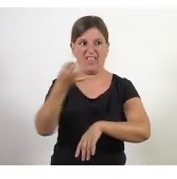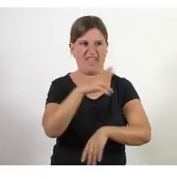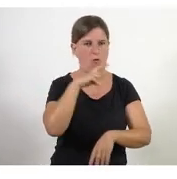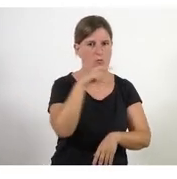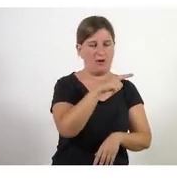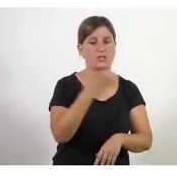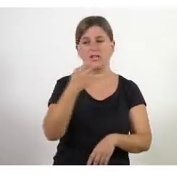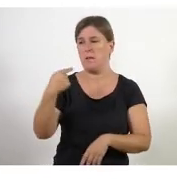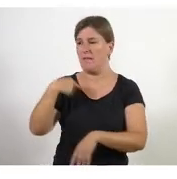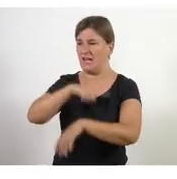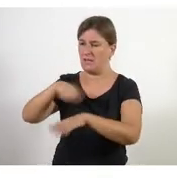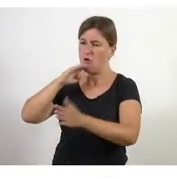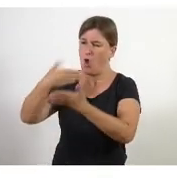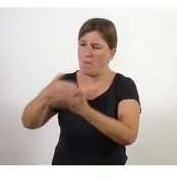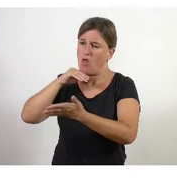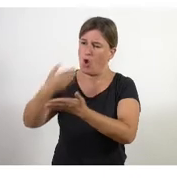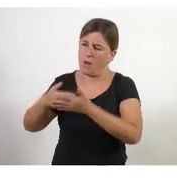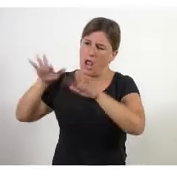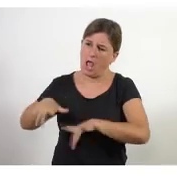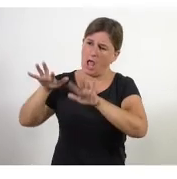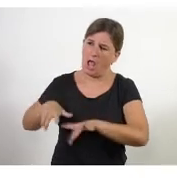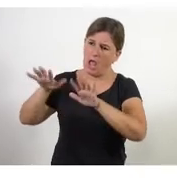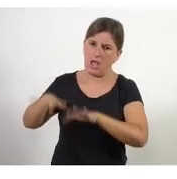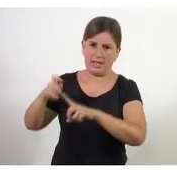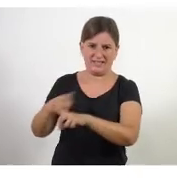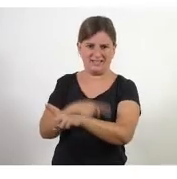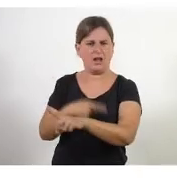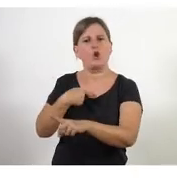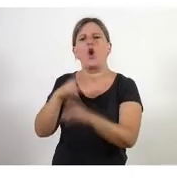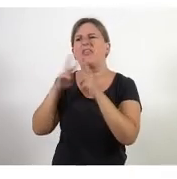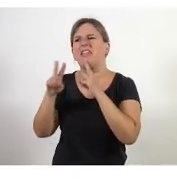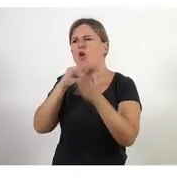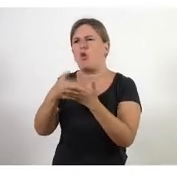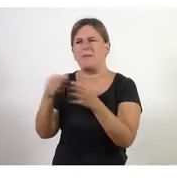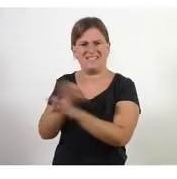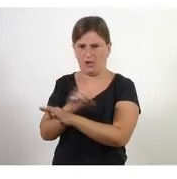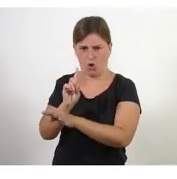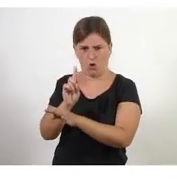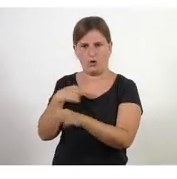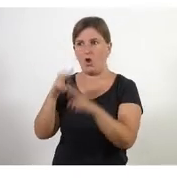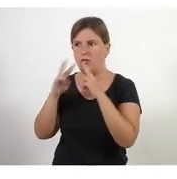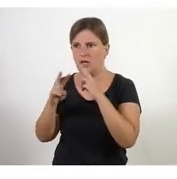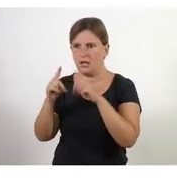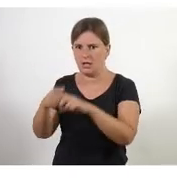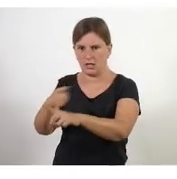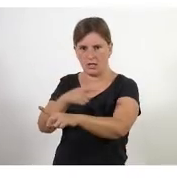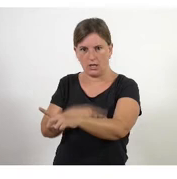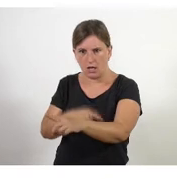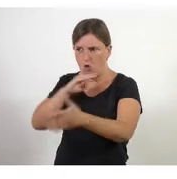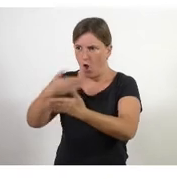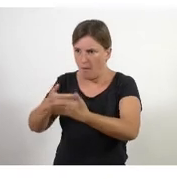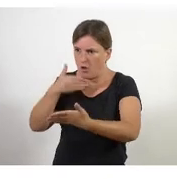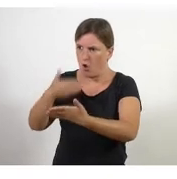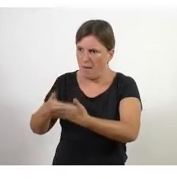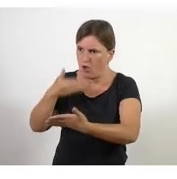documentar excessivament no parlem de no documentar parlem que sigui massa extensa excessiva